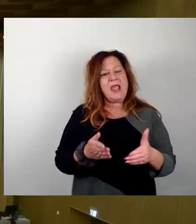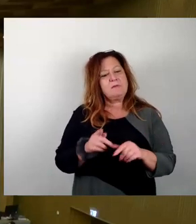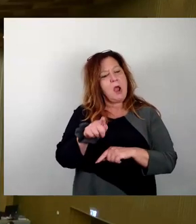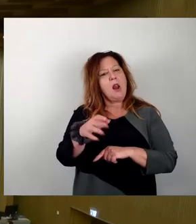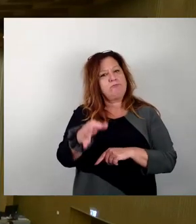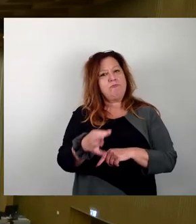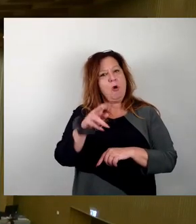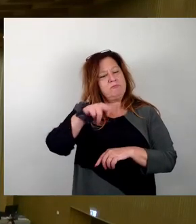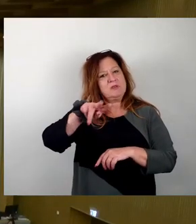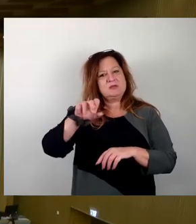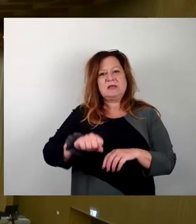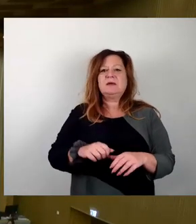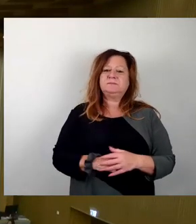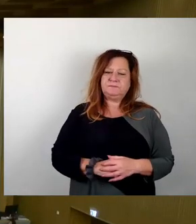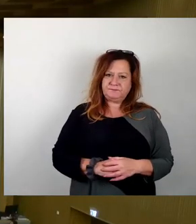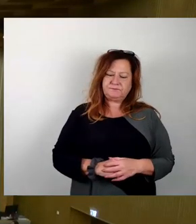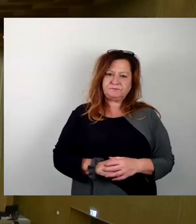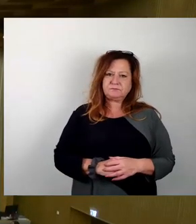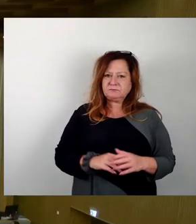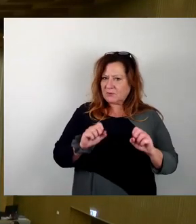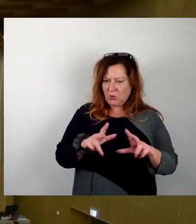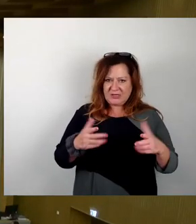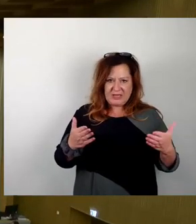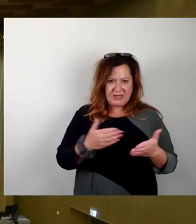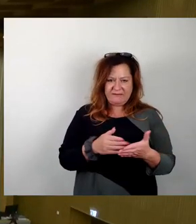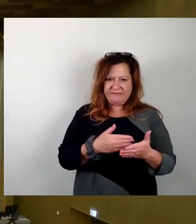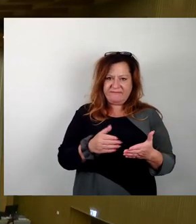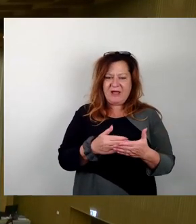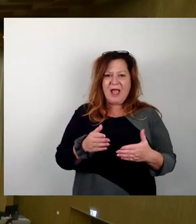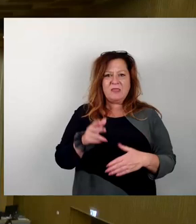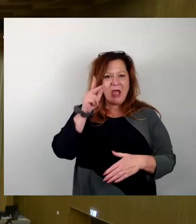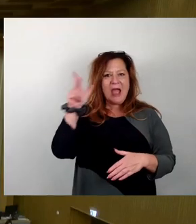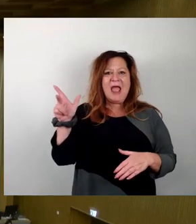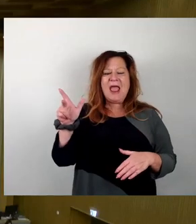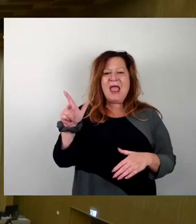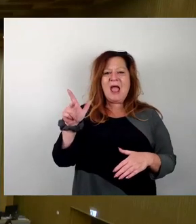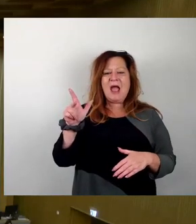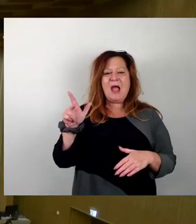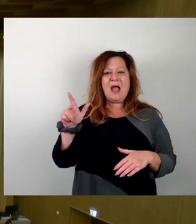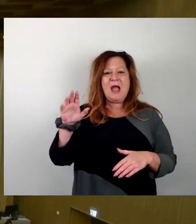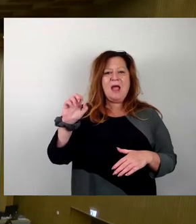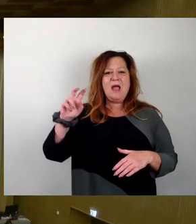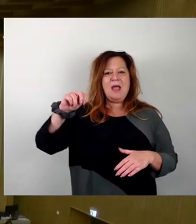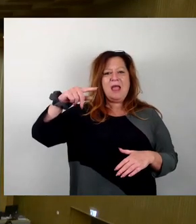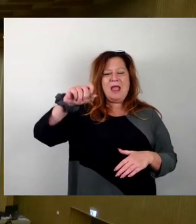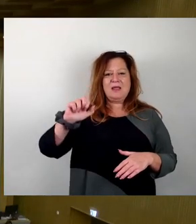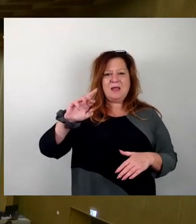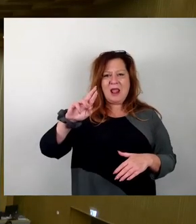Okay, dann weitere Wortmeldungen. Herr Engel, dann Agnes Schanetzki, dann Johannes Lichty.